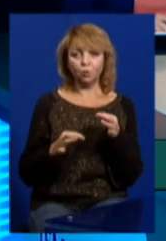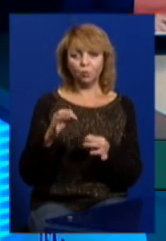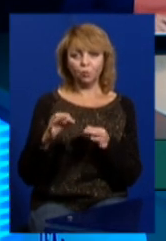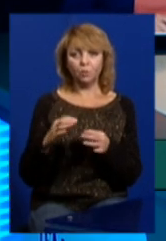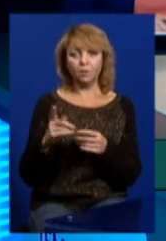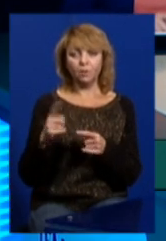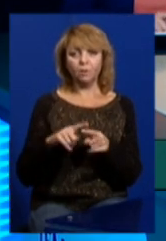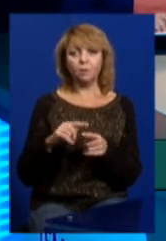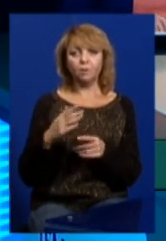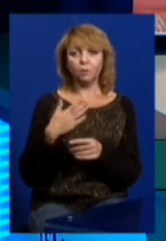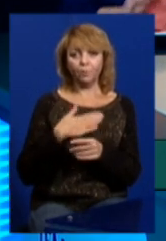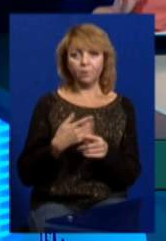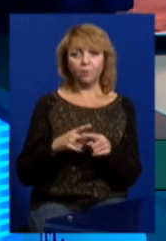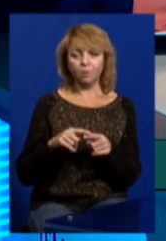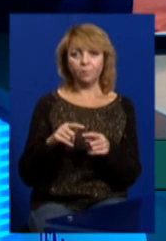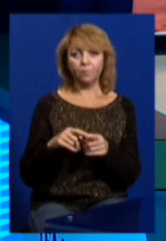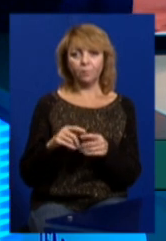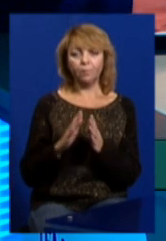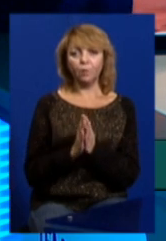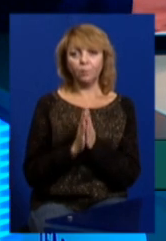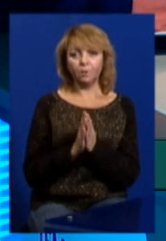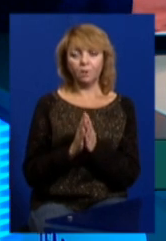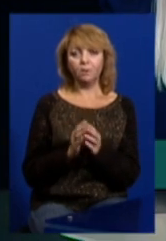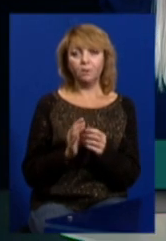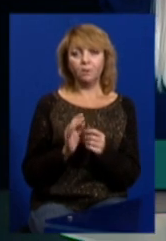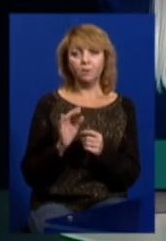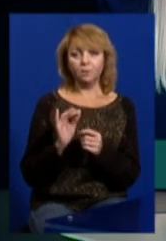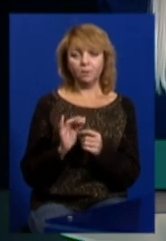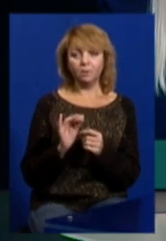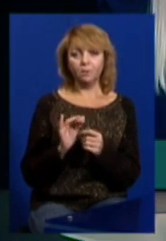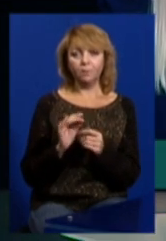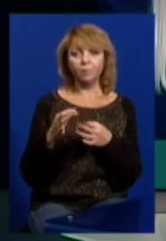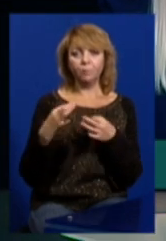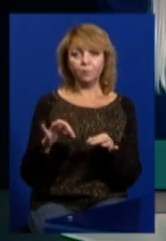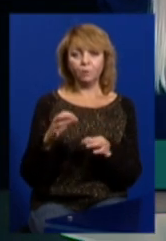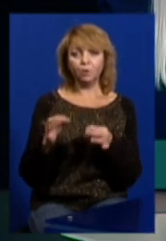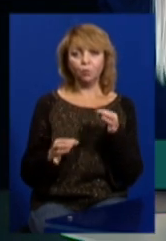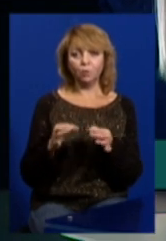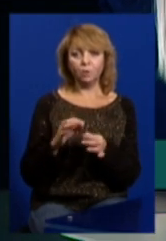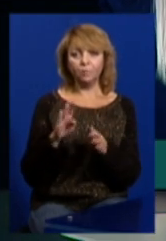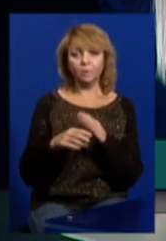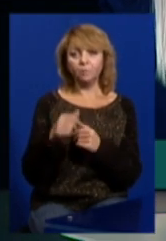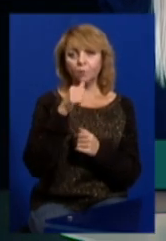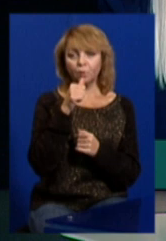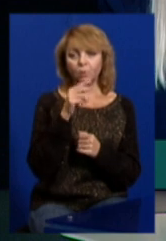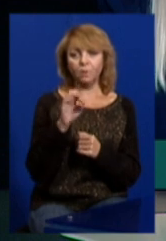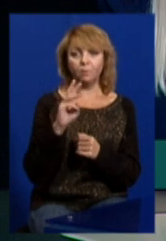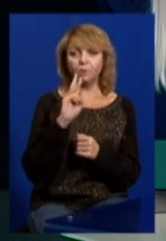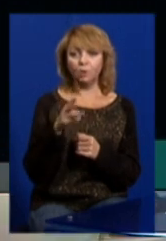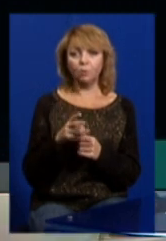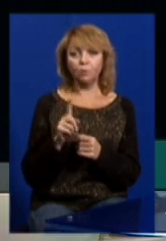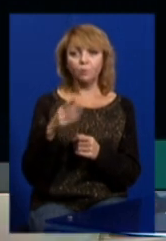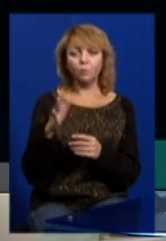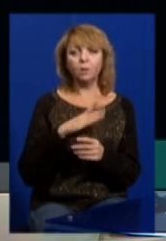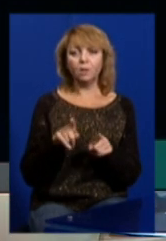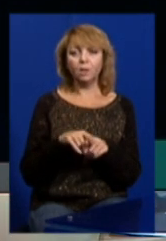задовольнив клопотання, точніше скаргу, і відпустив засудженого під іспитовий термін в три роки. Чому